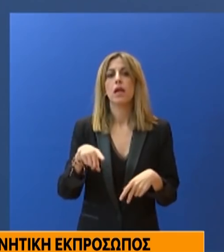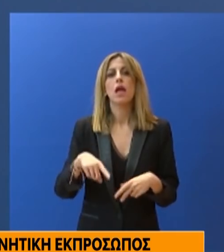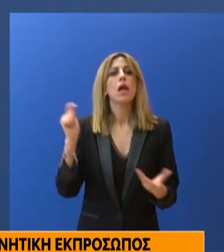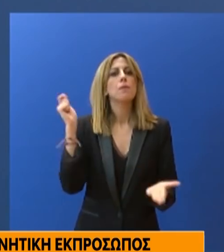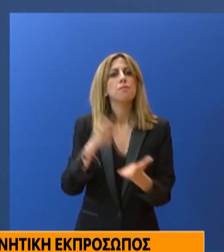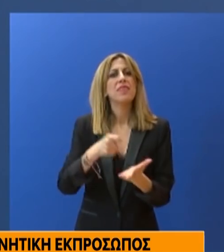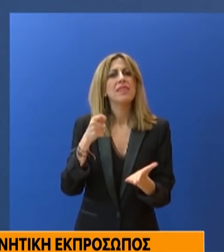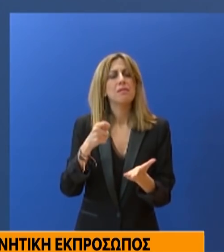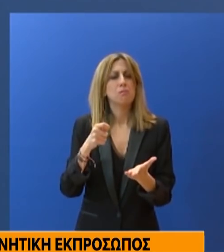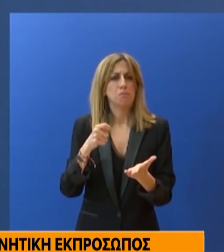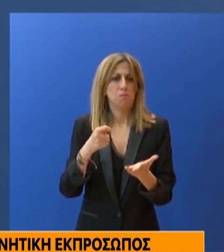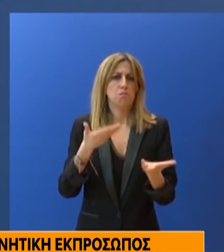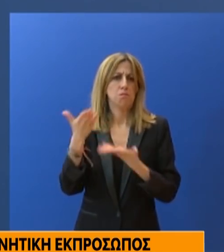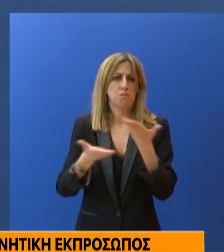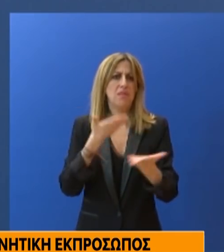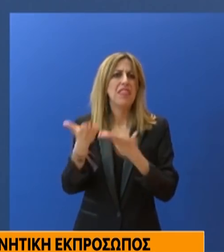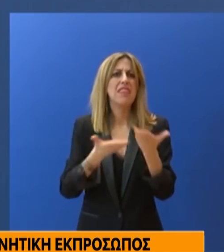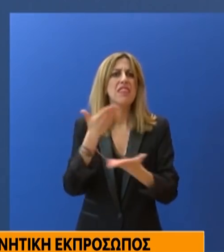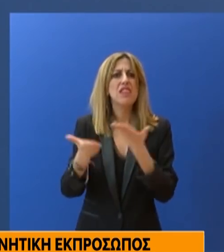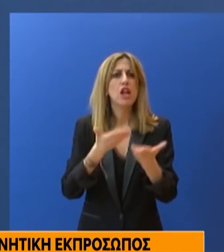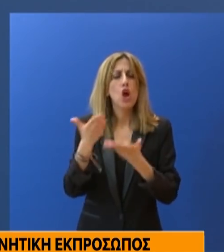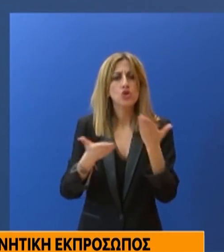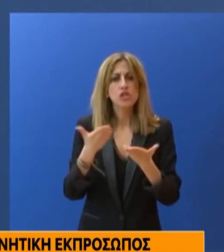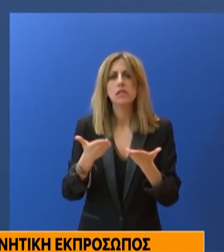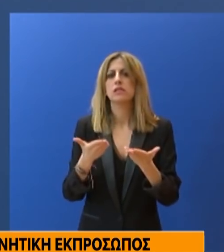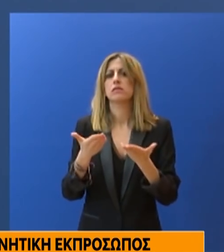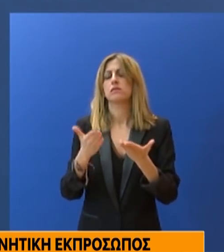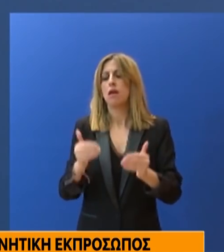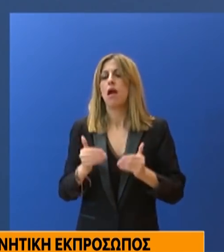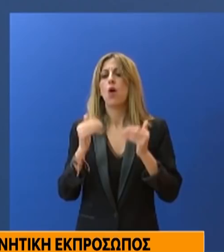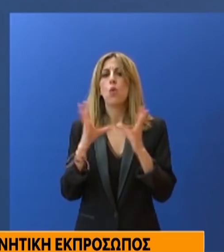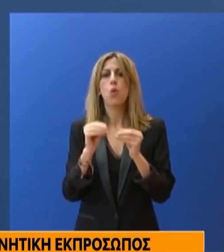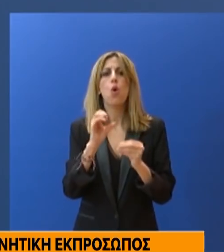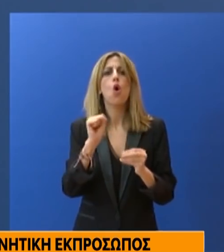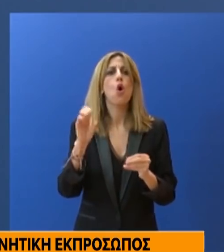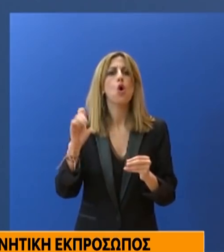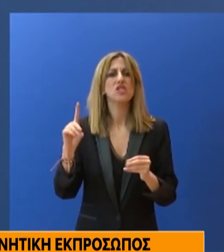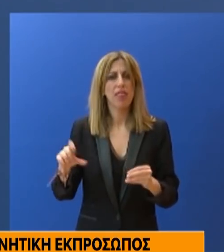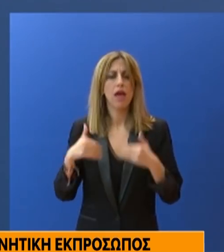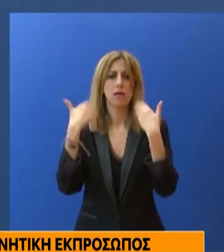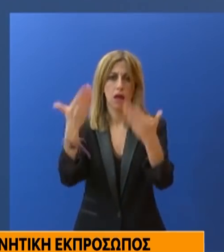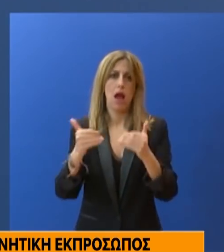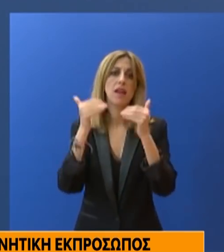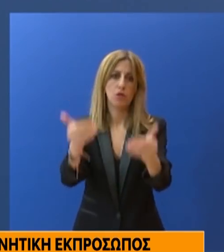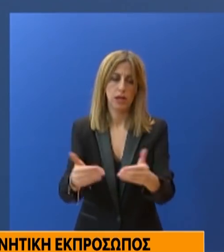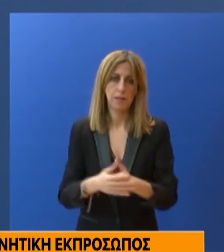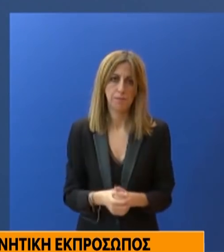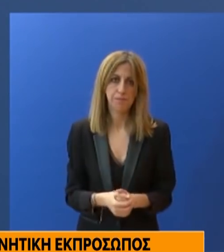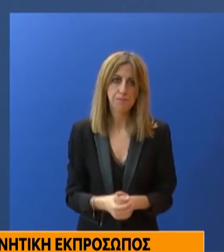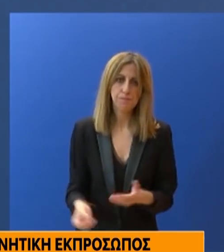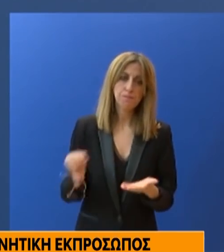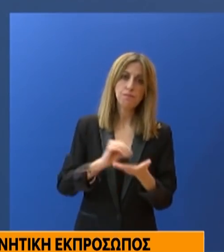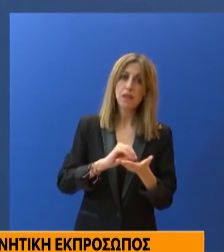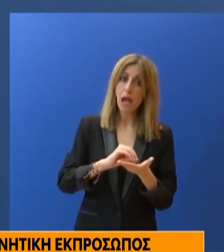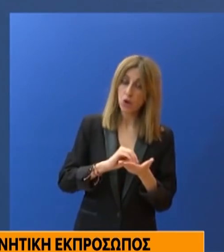Θα εκδοθεί αργότερα σχετική απόφαση από τον ΟΠΚΚΠ. Επιπλέον, με την τελευταία πράξη νομοθετικού περιεχομένου ανάμεσα